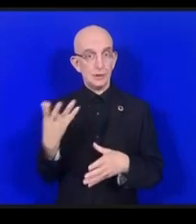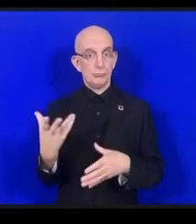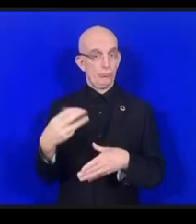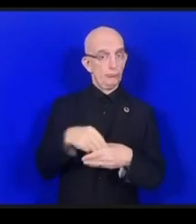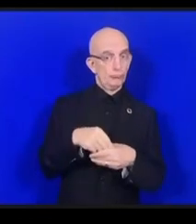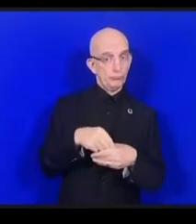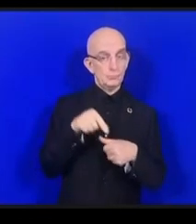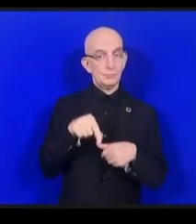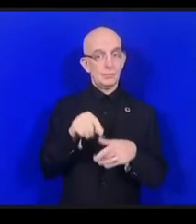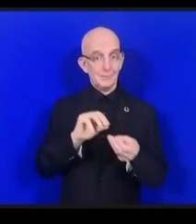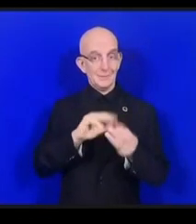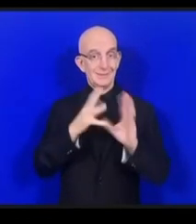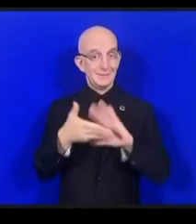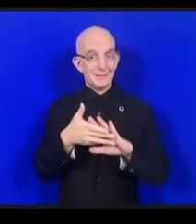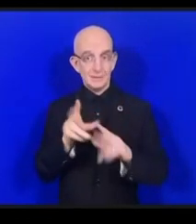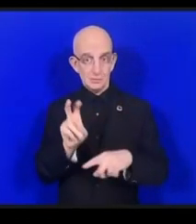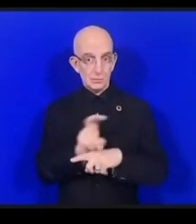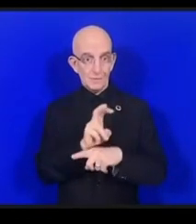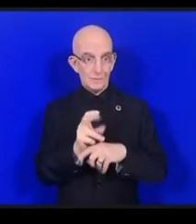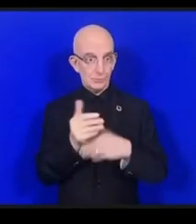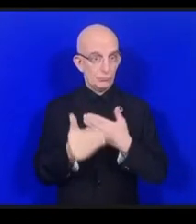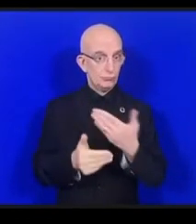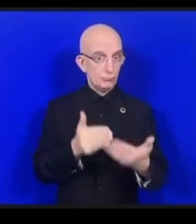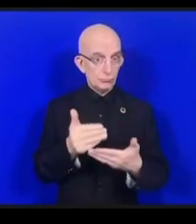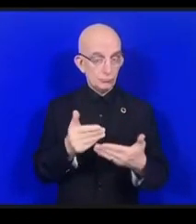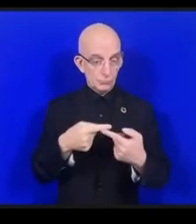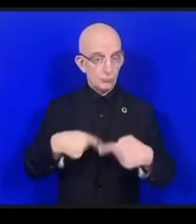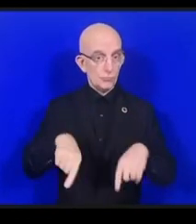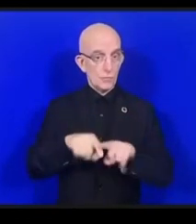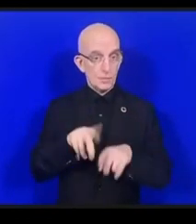FGI de 2022 et cette année